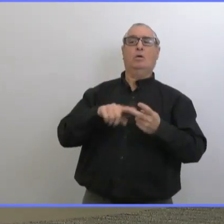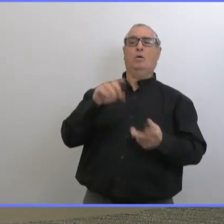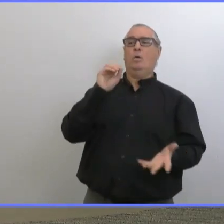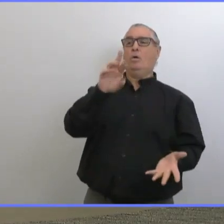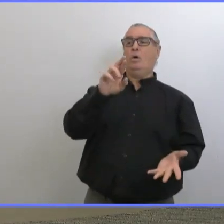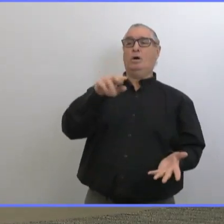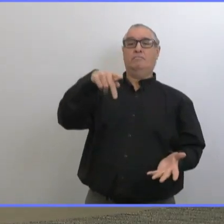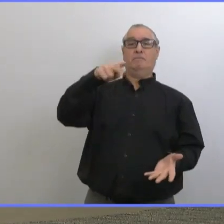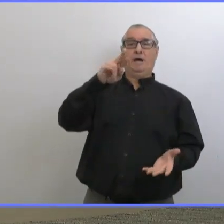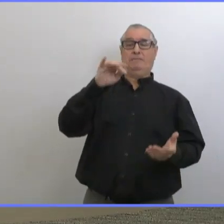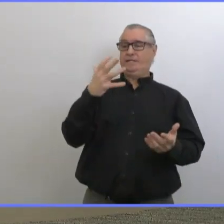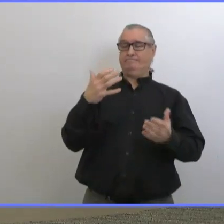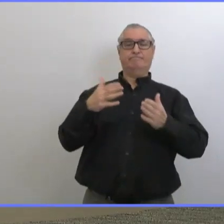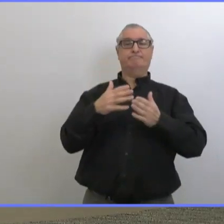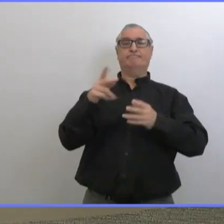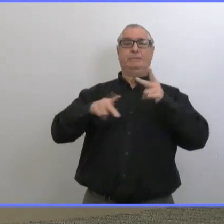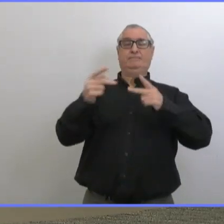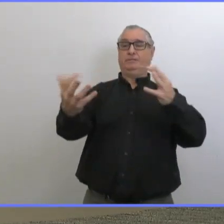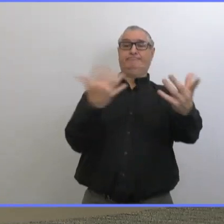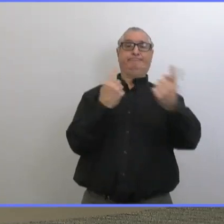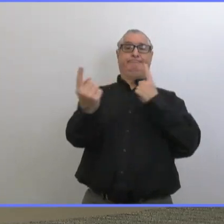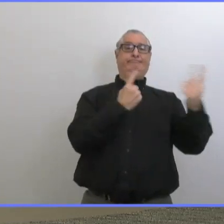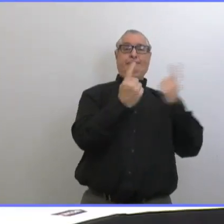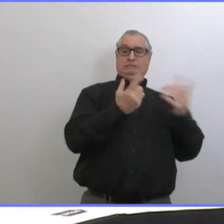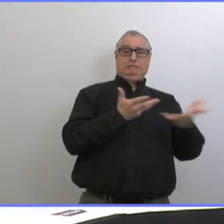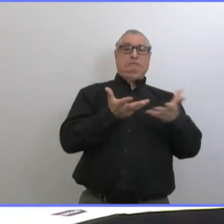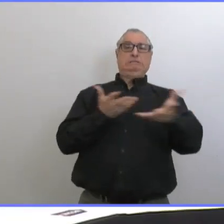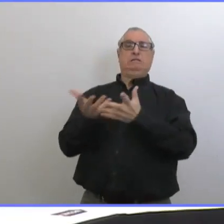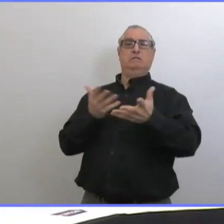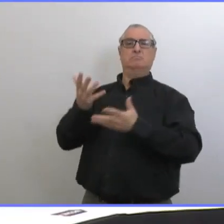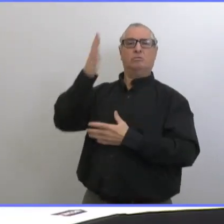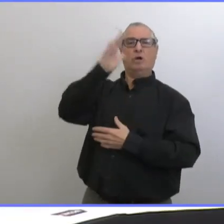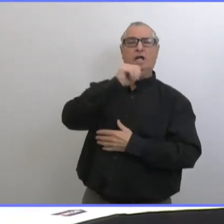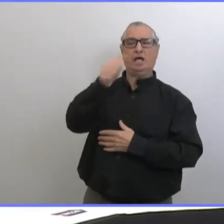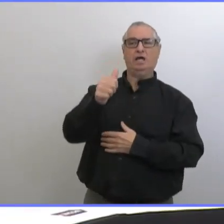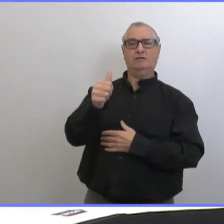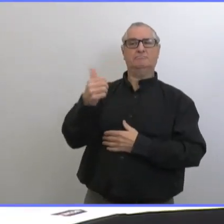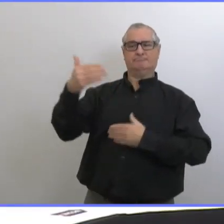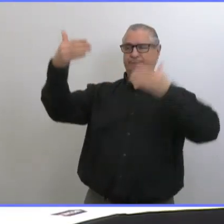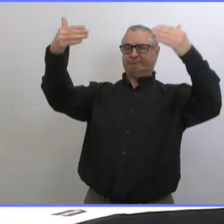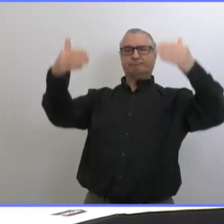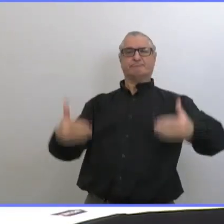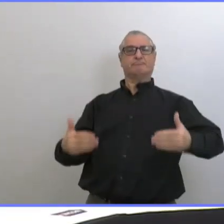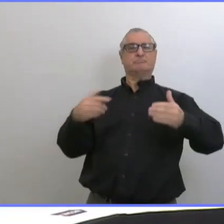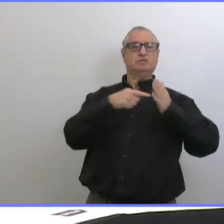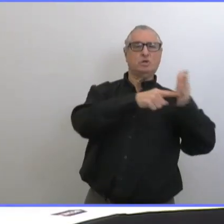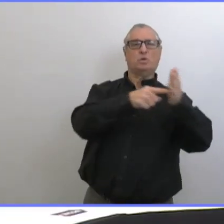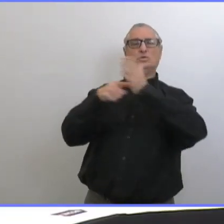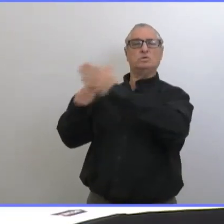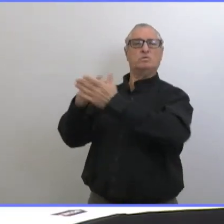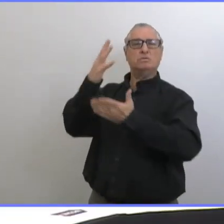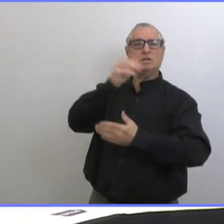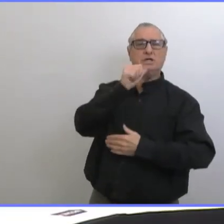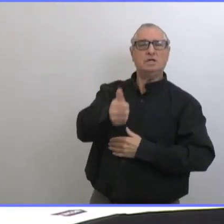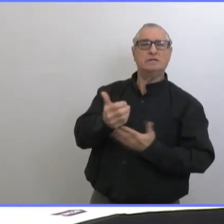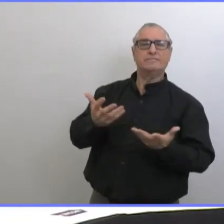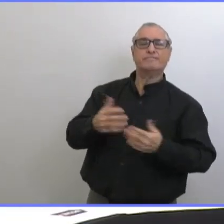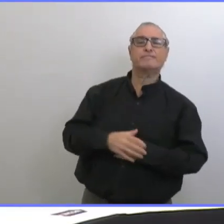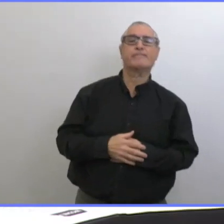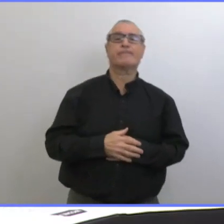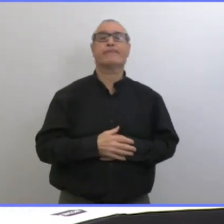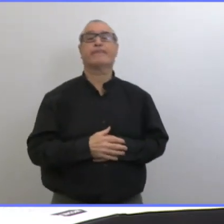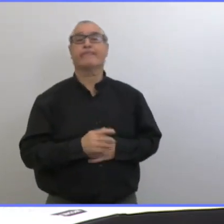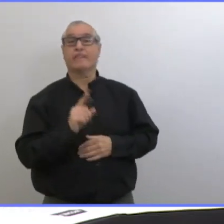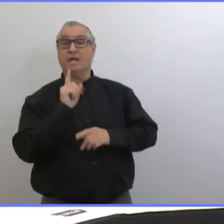emplois à risque plus élevés ou qui sont essentiels au fonctionnement de la communauté. Il y a tellement de Manitobains qui sont